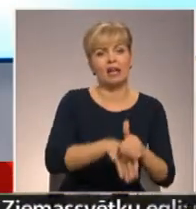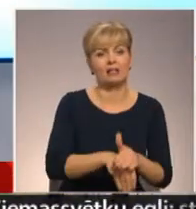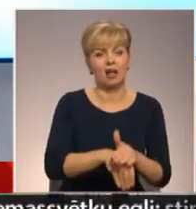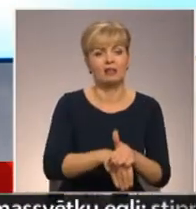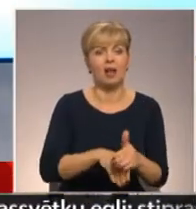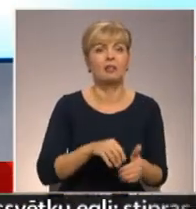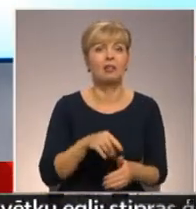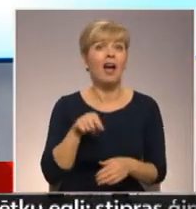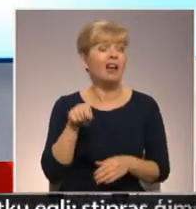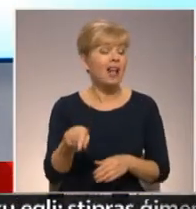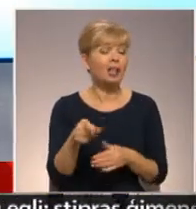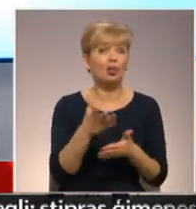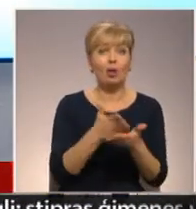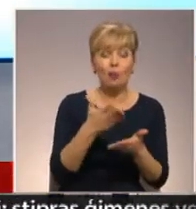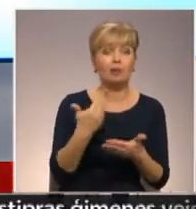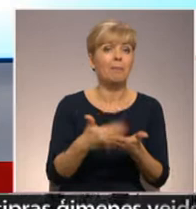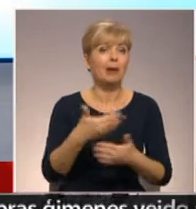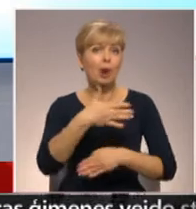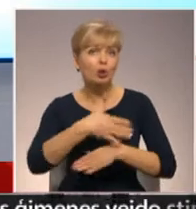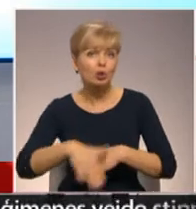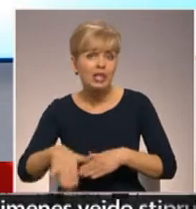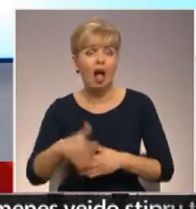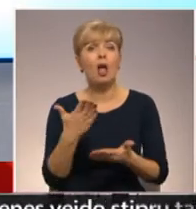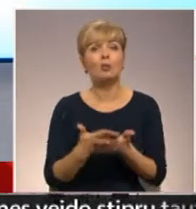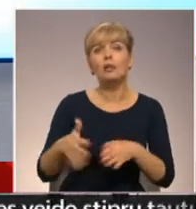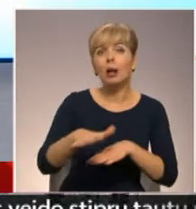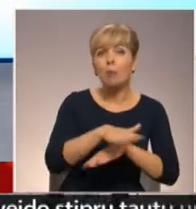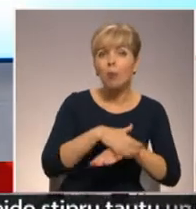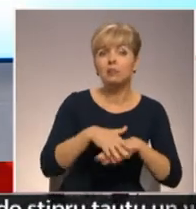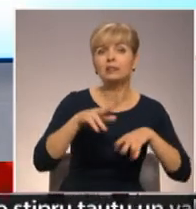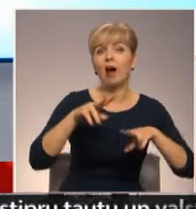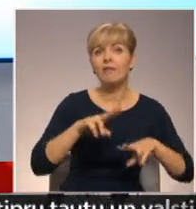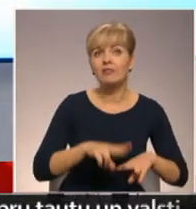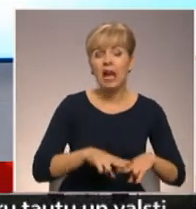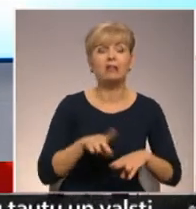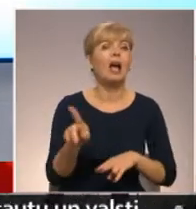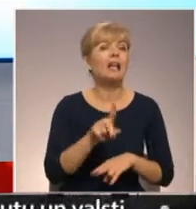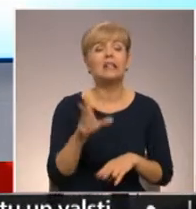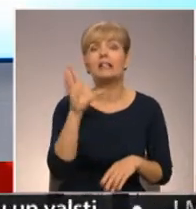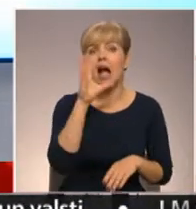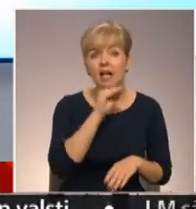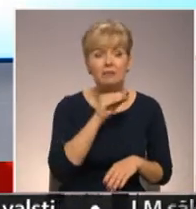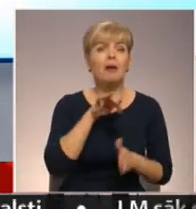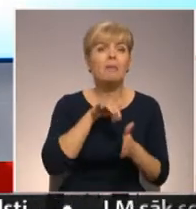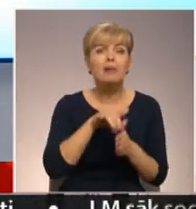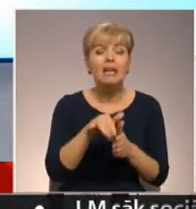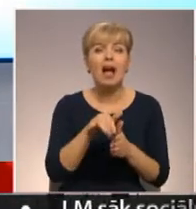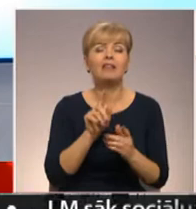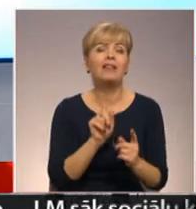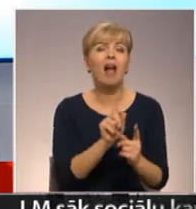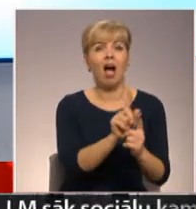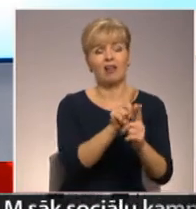Ja tas notiek uz ielas, ja tas notiek publiskā vietā, ir iespējams pieiet klāčēt